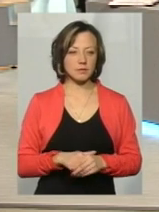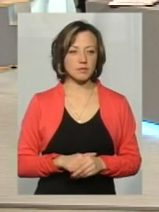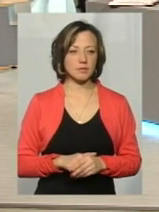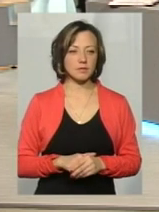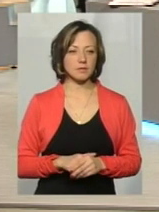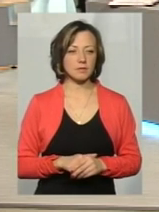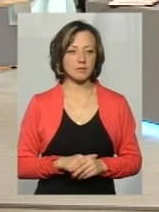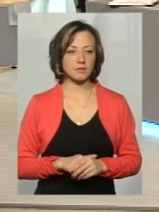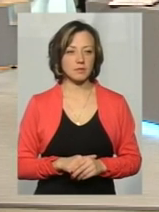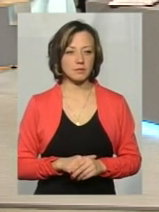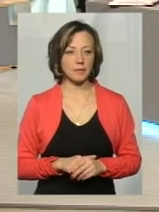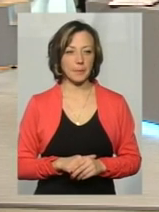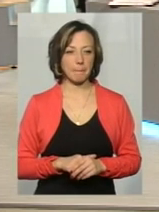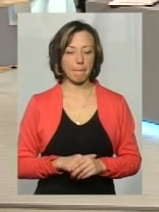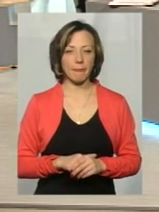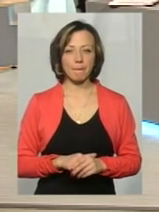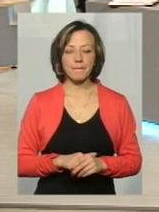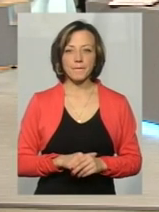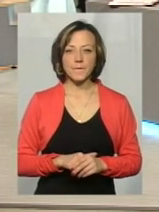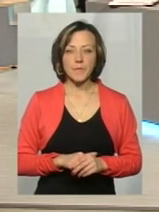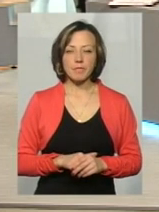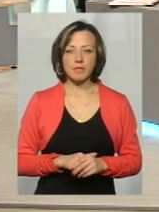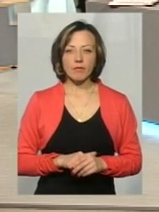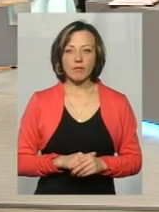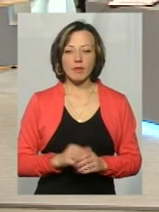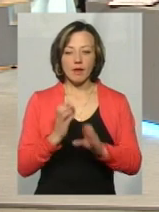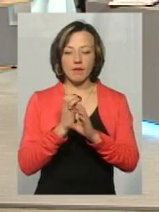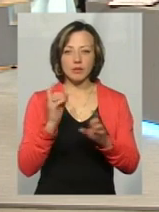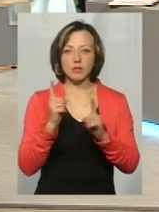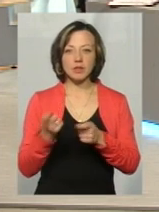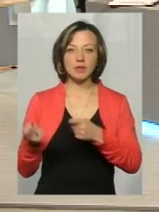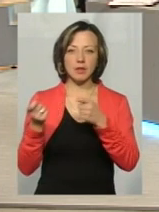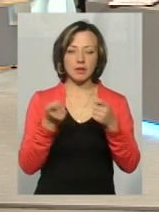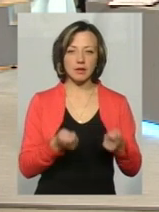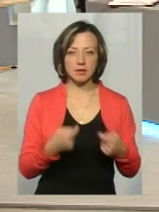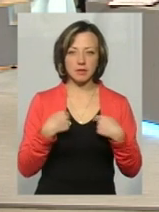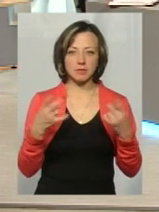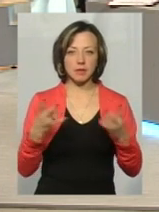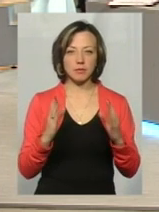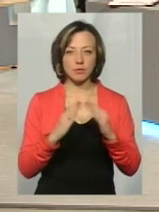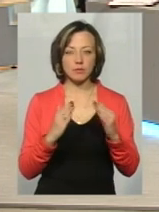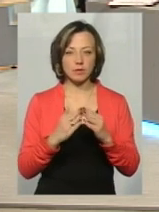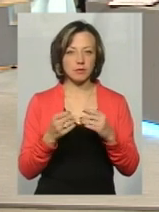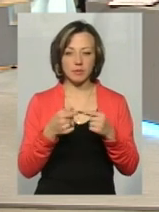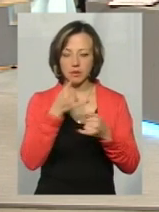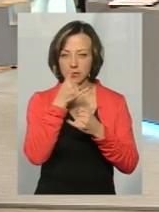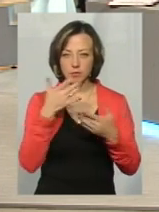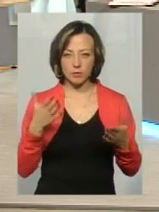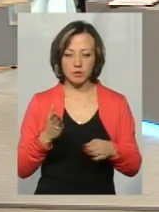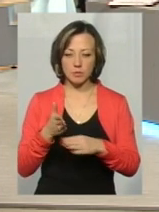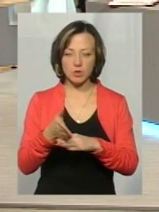заїхати. А з обов'язкою, ось триває, нам треба до дому, чи ще не можна